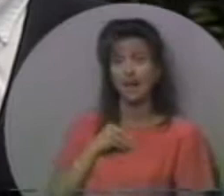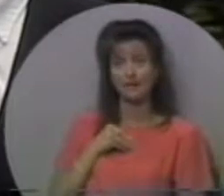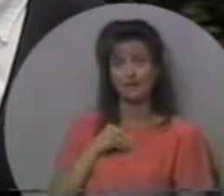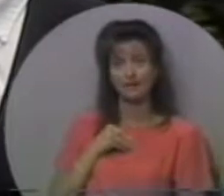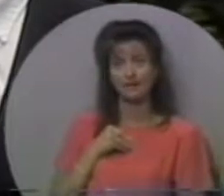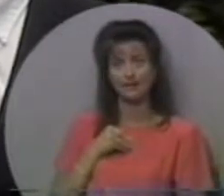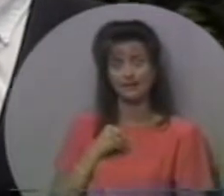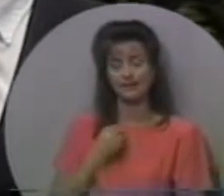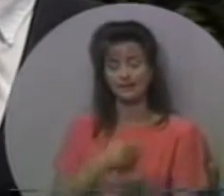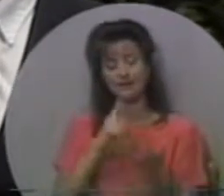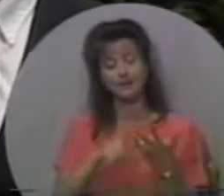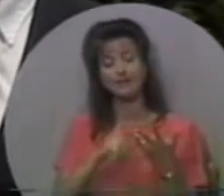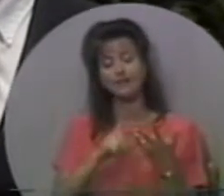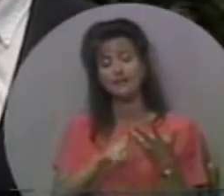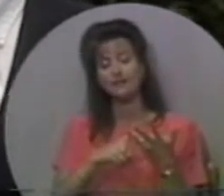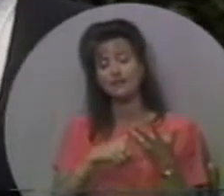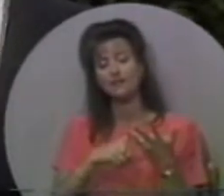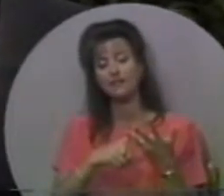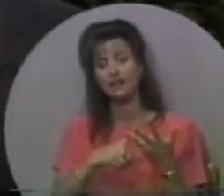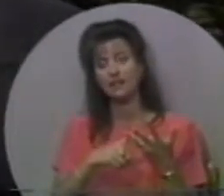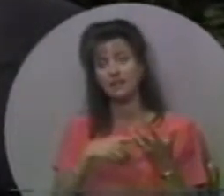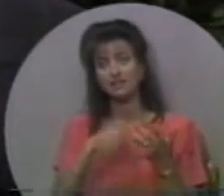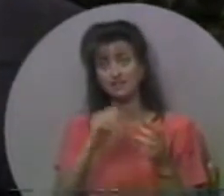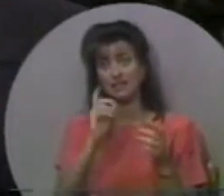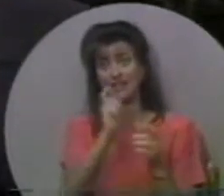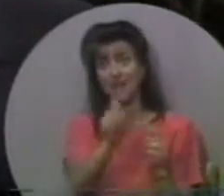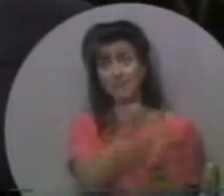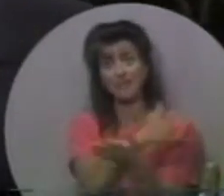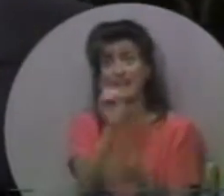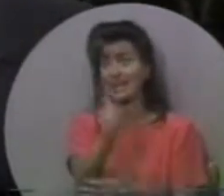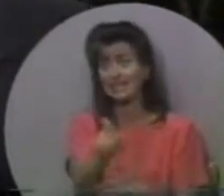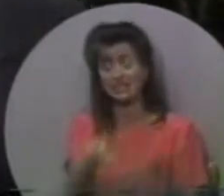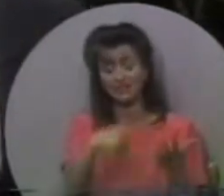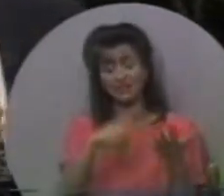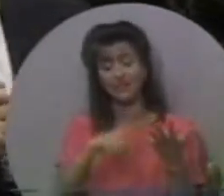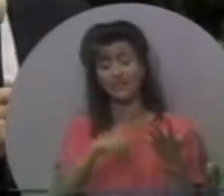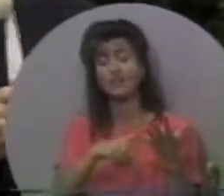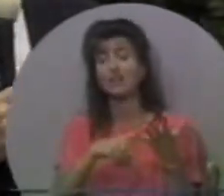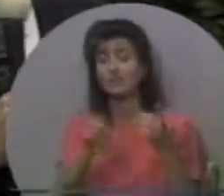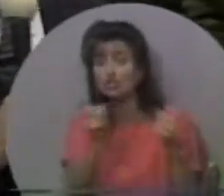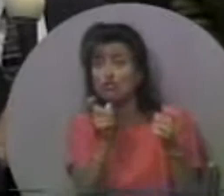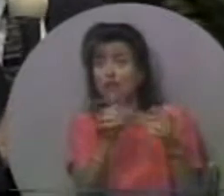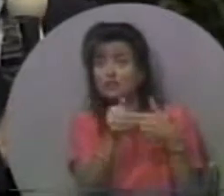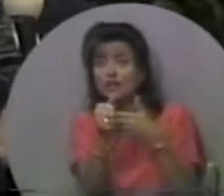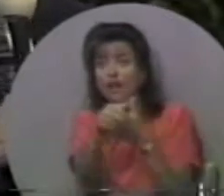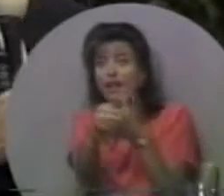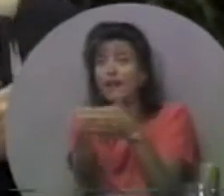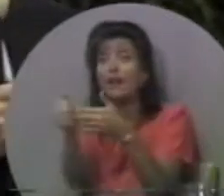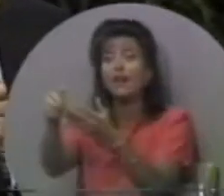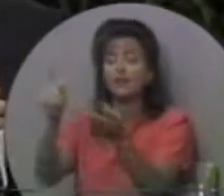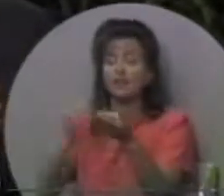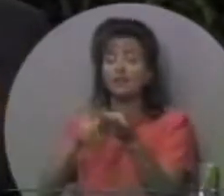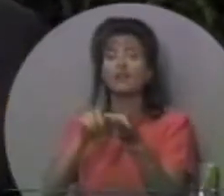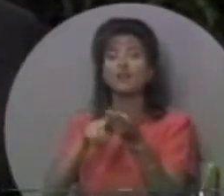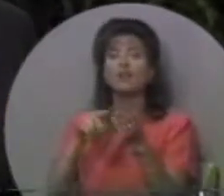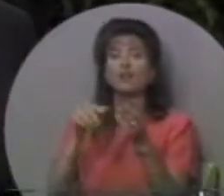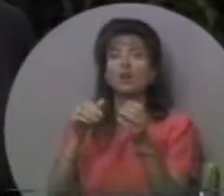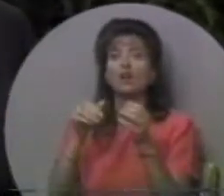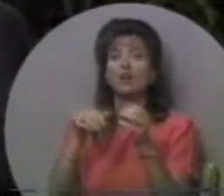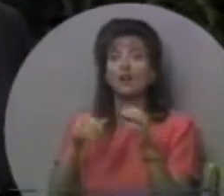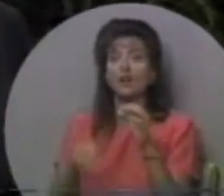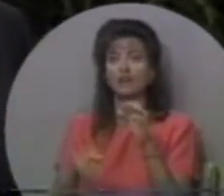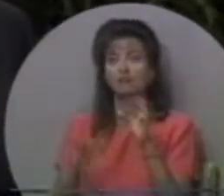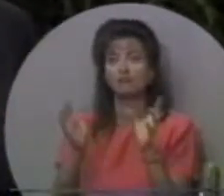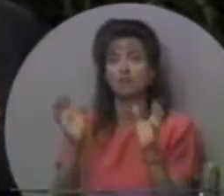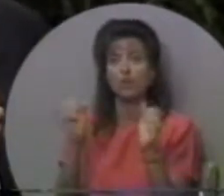прийняти це. По-четверте, Він озброїв мене. По-п'яте, Він направляє мене.